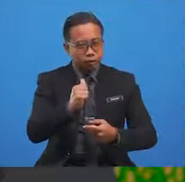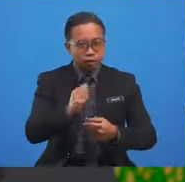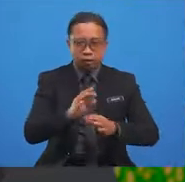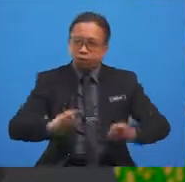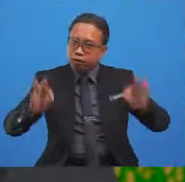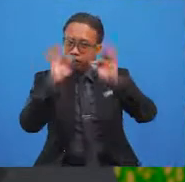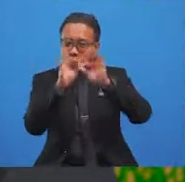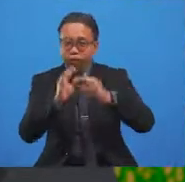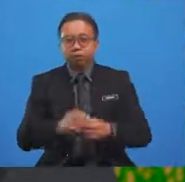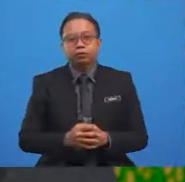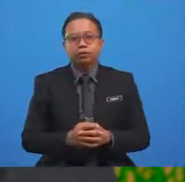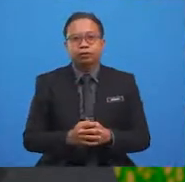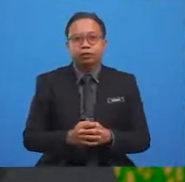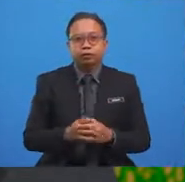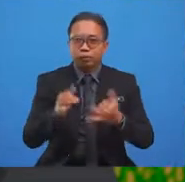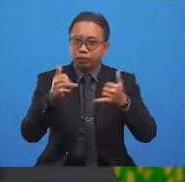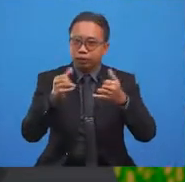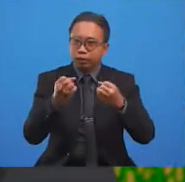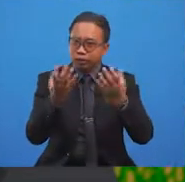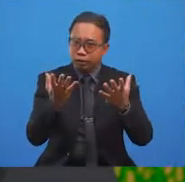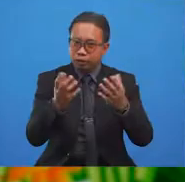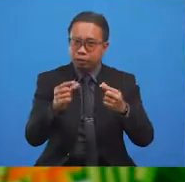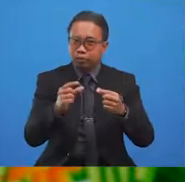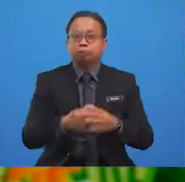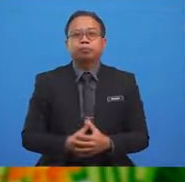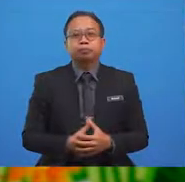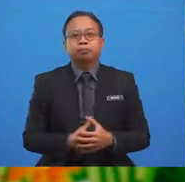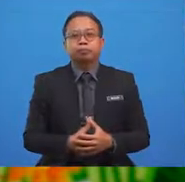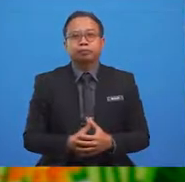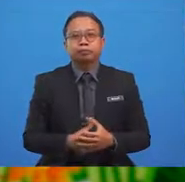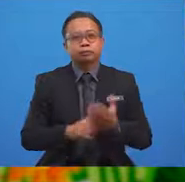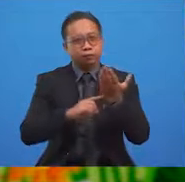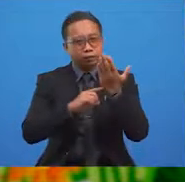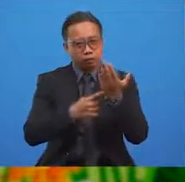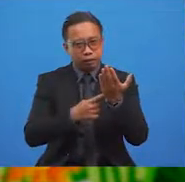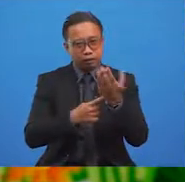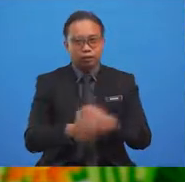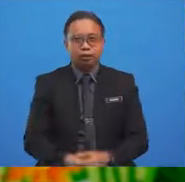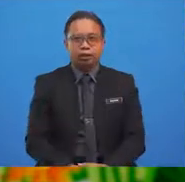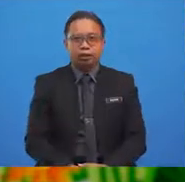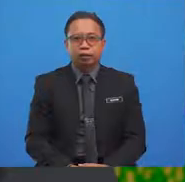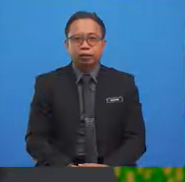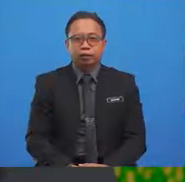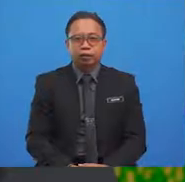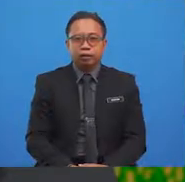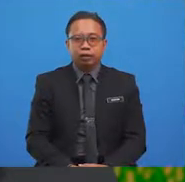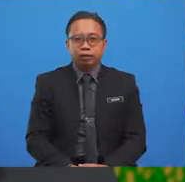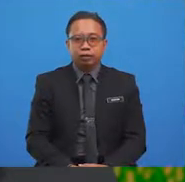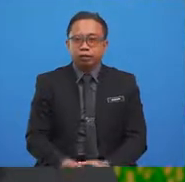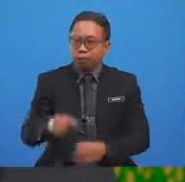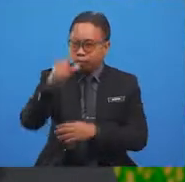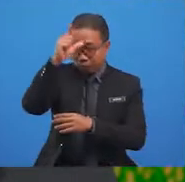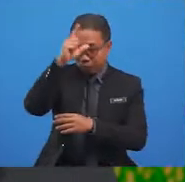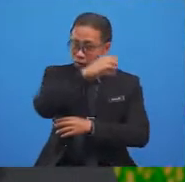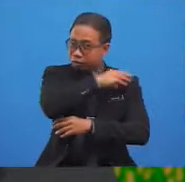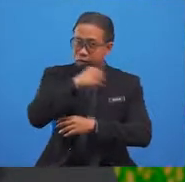dan bermain permainan menarik. Mari mulakan pelajaran pelajaran. Lelaki dan kawan